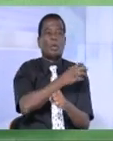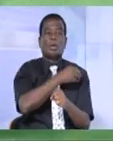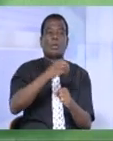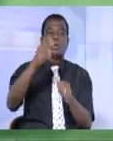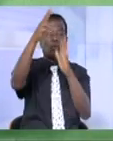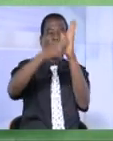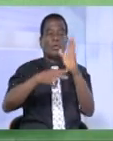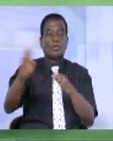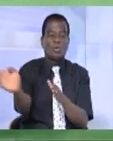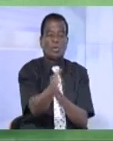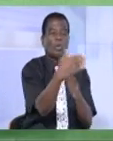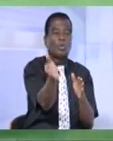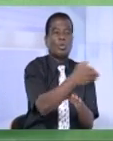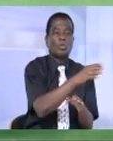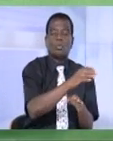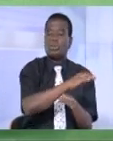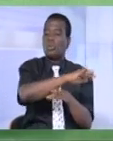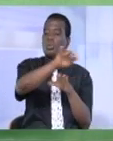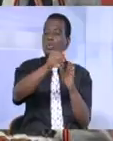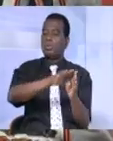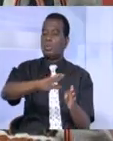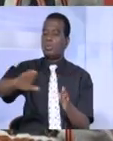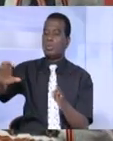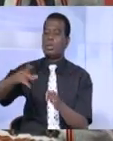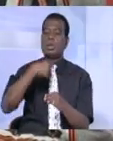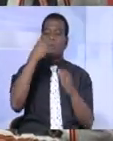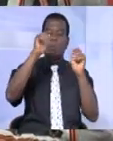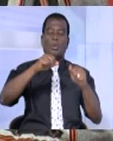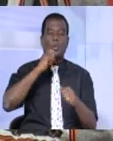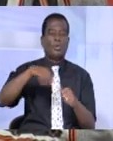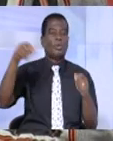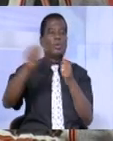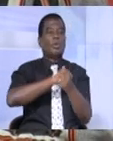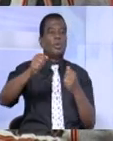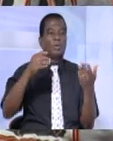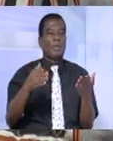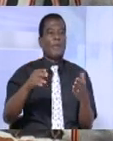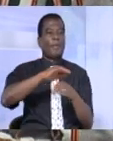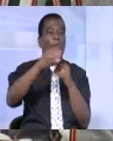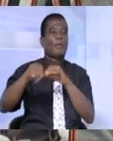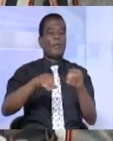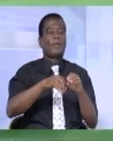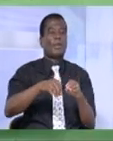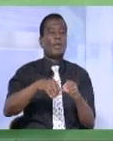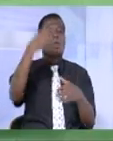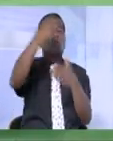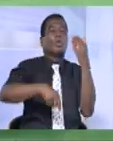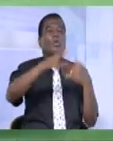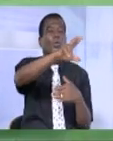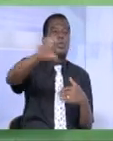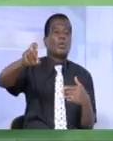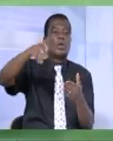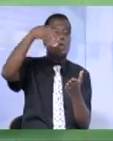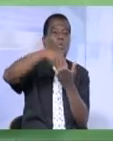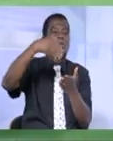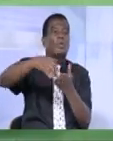aspects de nettoyage, de remise en état d'infrastructures qui auraient pu être abîmées, etc. Donc tout cela fait 300 millions de francs CFA. C'est vraiment un tout